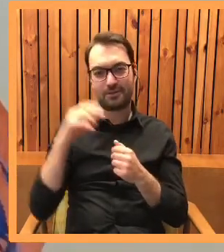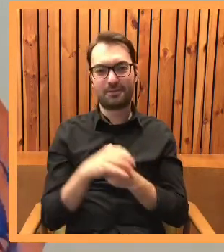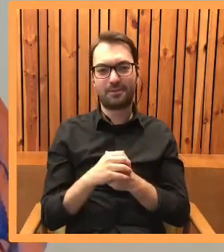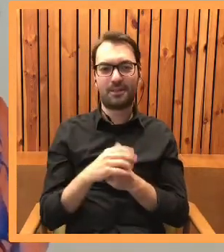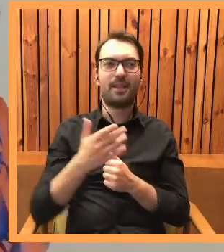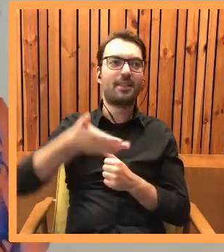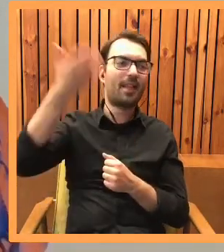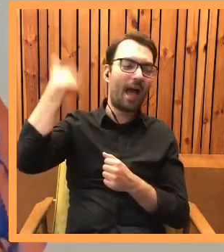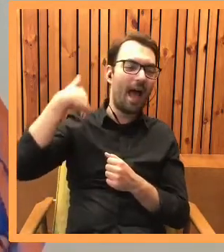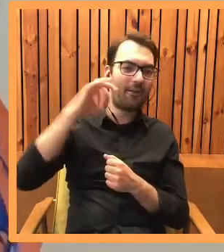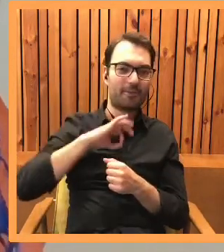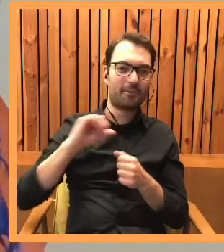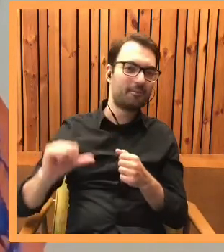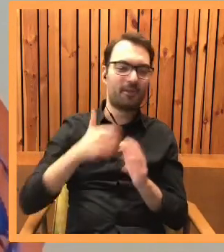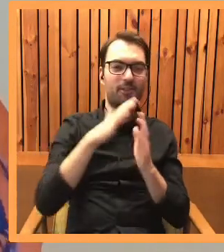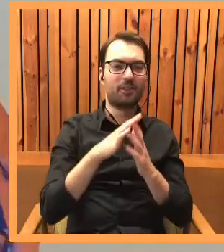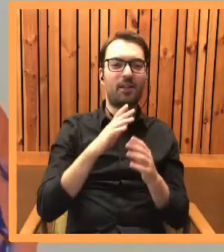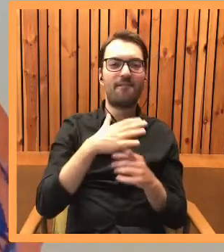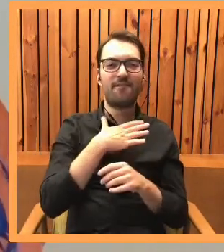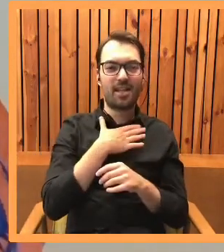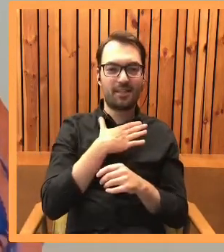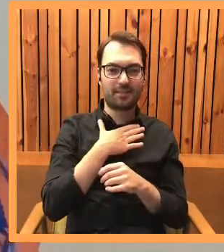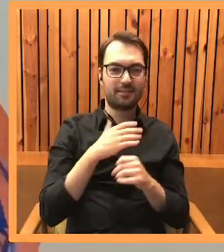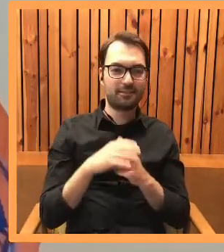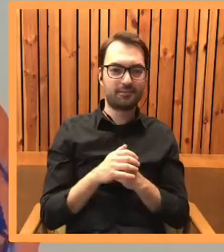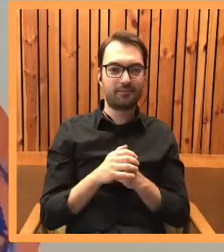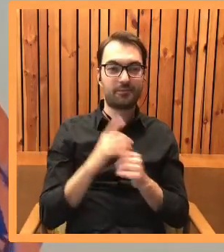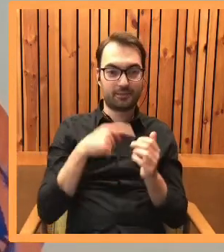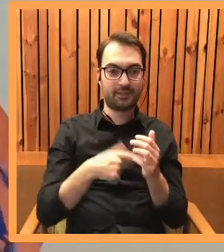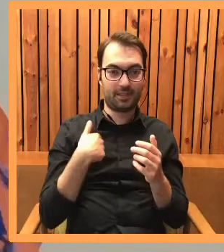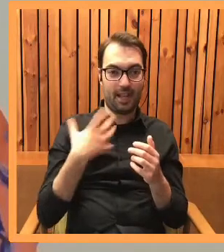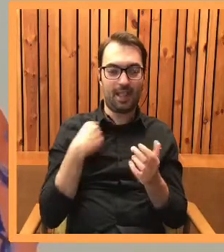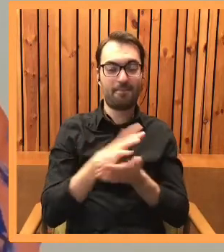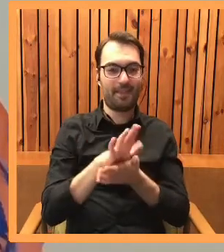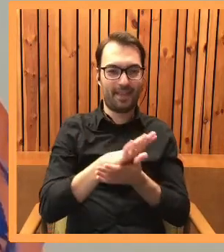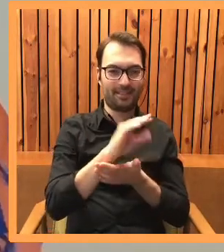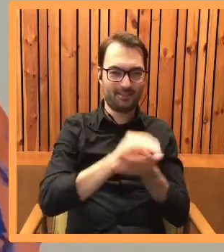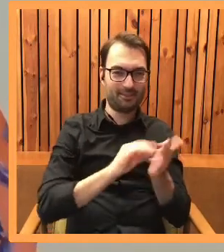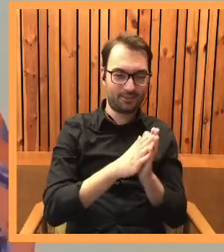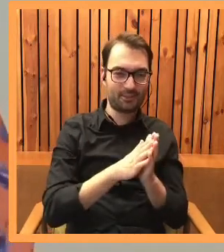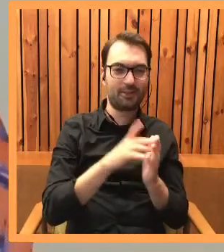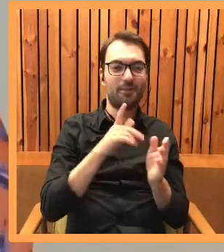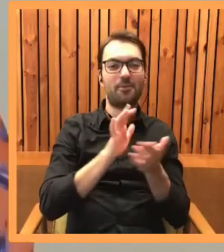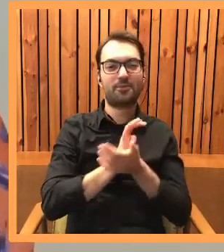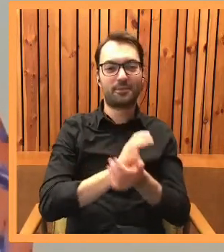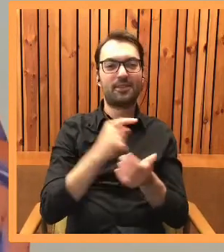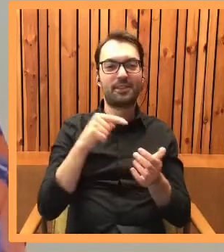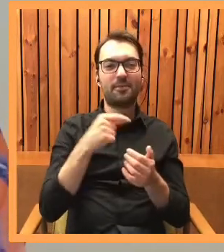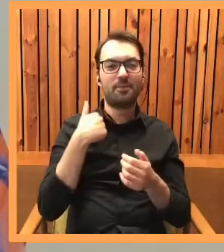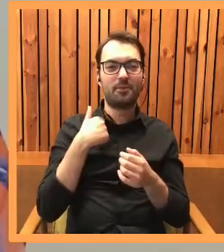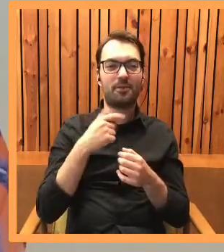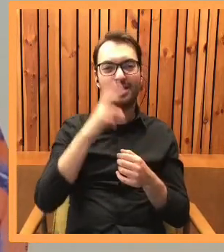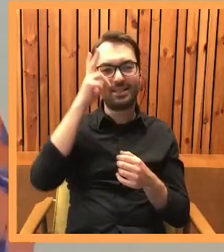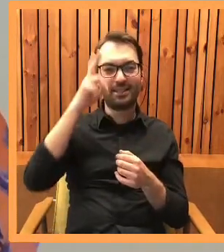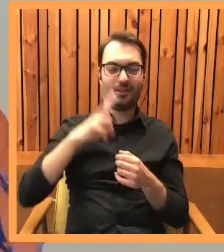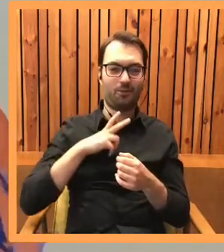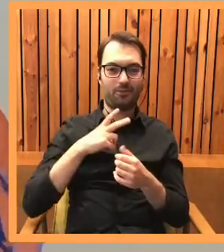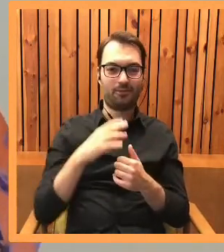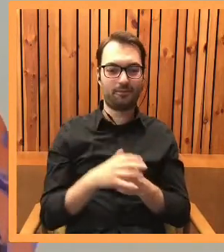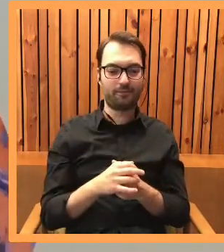pierwszej powieści Do Wilka, właśnie tej książki, którą napisałam, mając od 15, tam występował taki instytut,